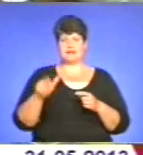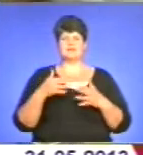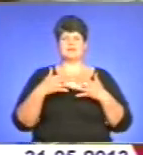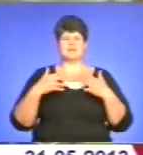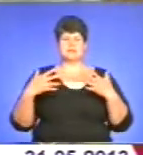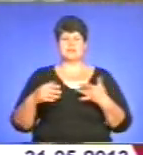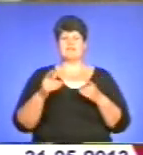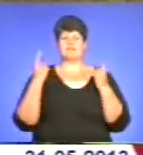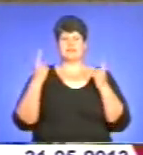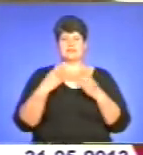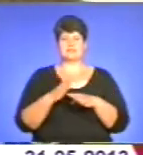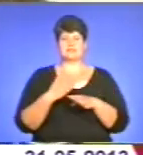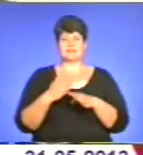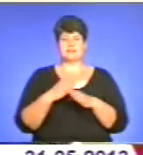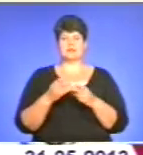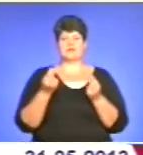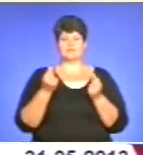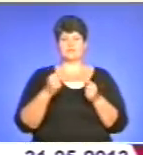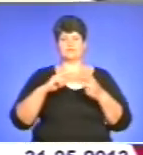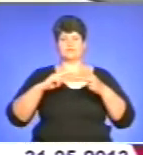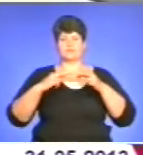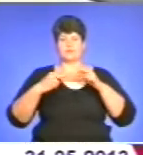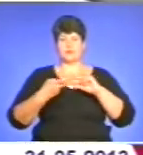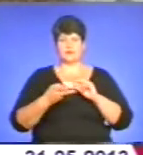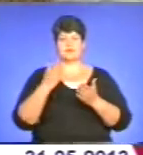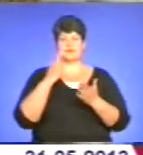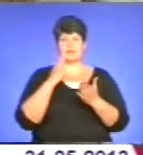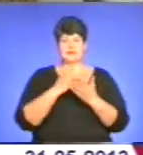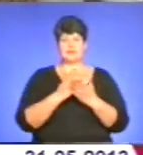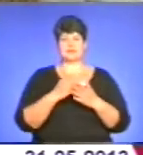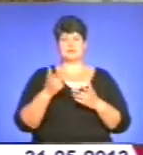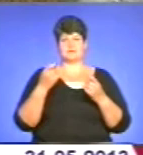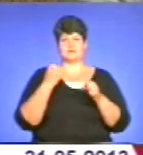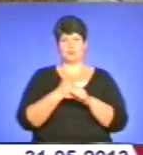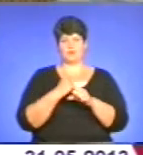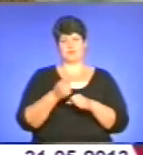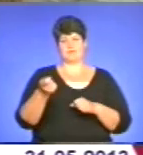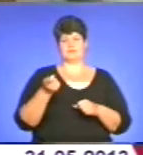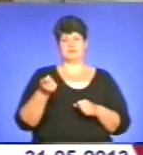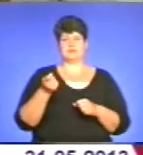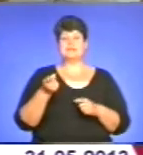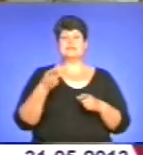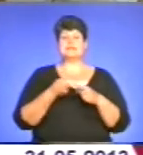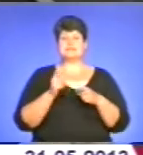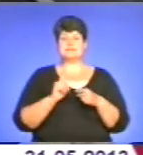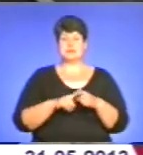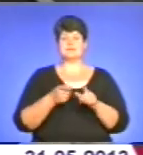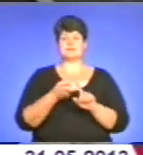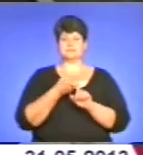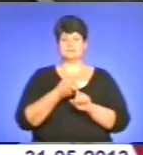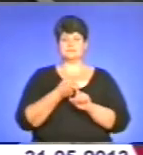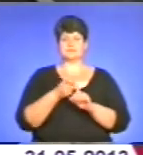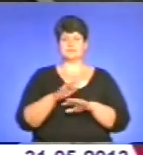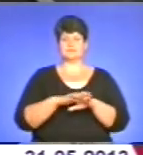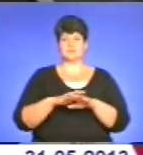велика частина процесів грошового обміну до цих пір відбувається саме завдяки роботі касира. Попит на цю професію і на ринку праці